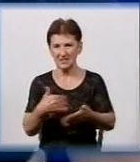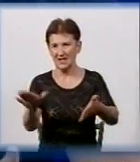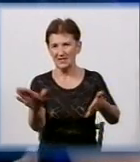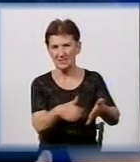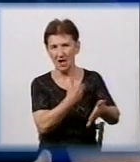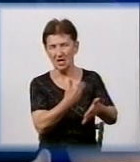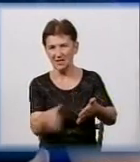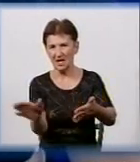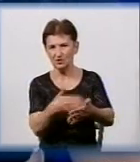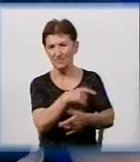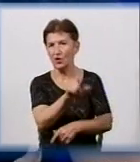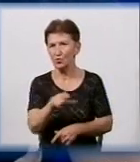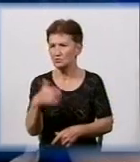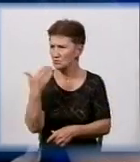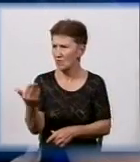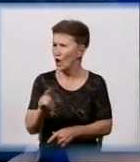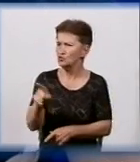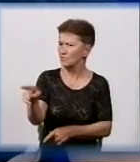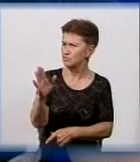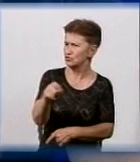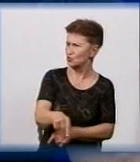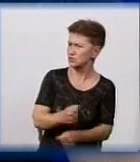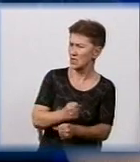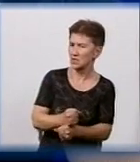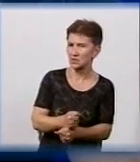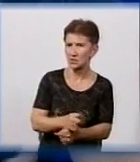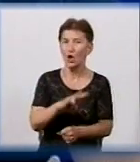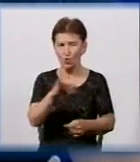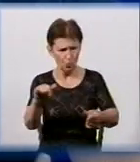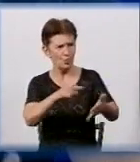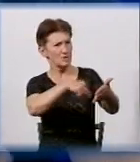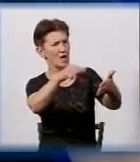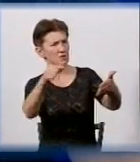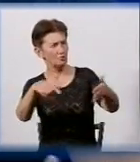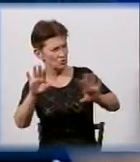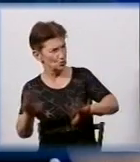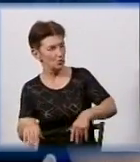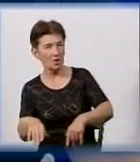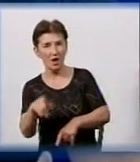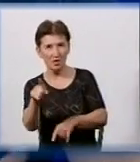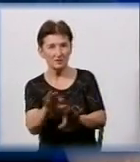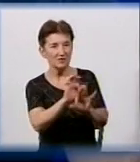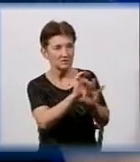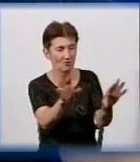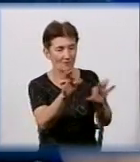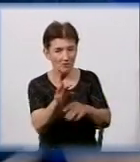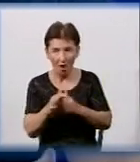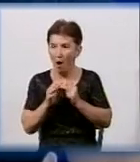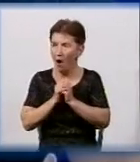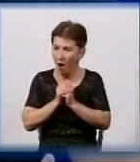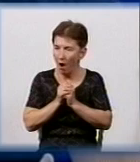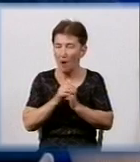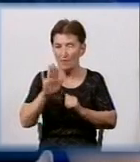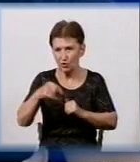люди спрашивали, що ви збираєтесь тут робити? Ну, надпись, ну пускай буде. Коли їм розповідають, що це наркотик, тоді вони дають добро і